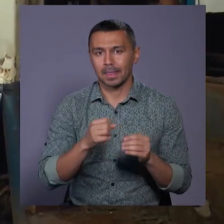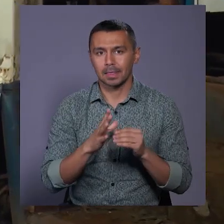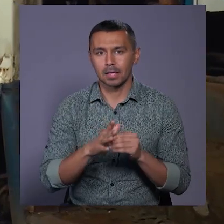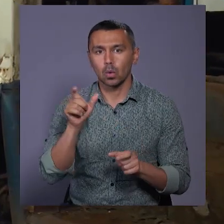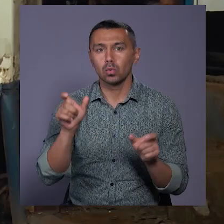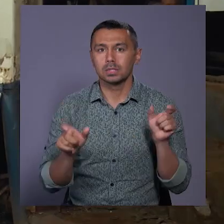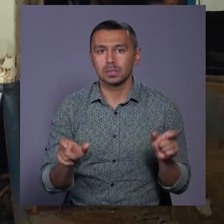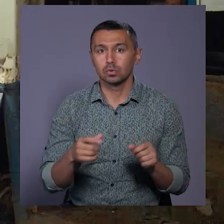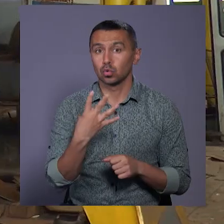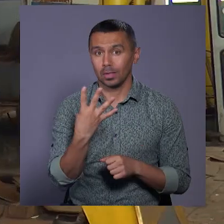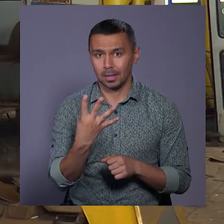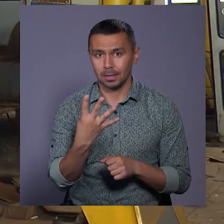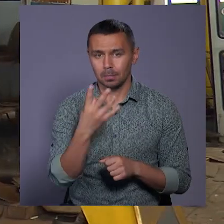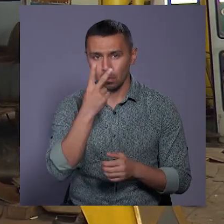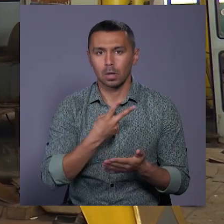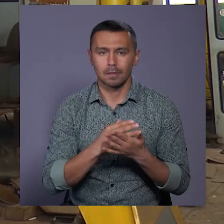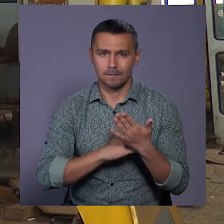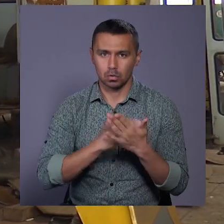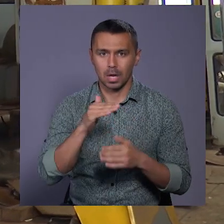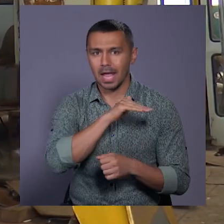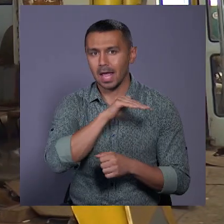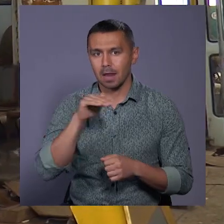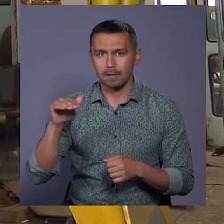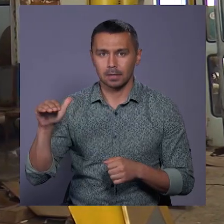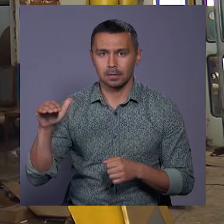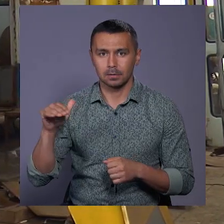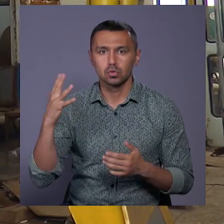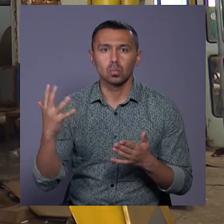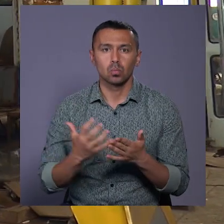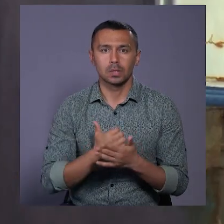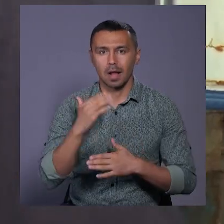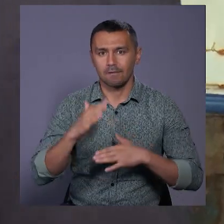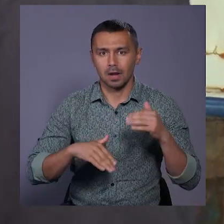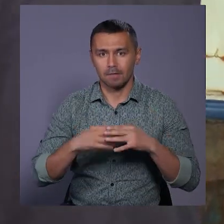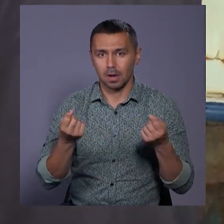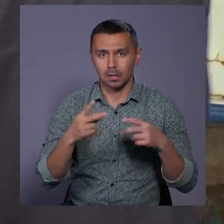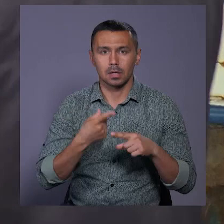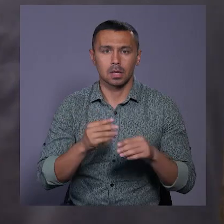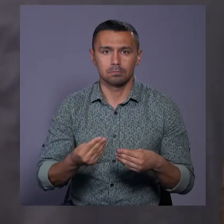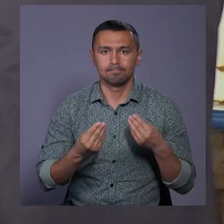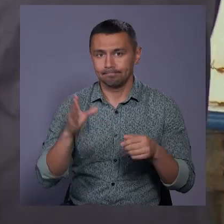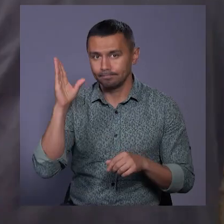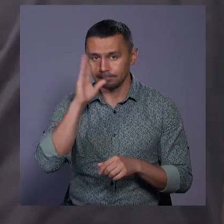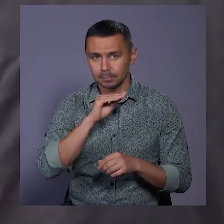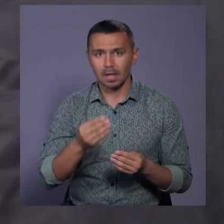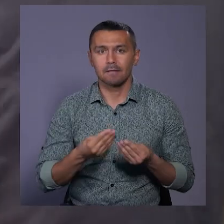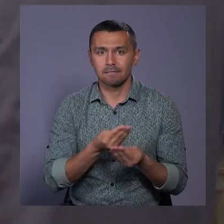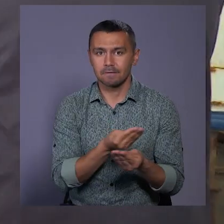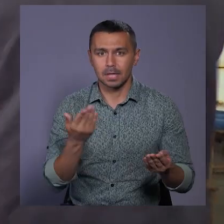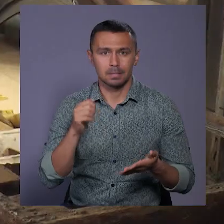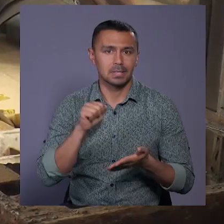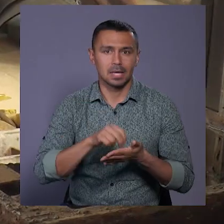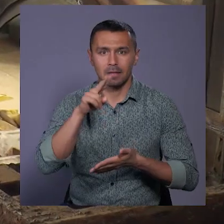осіб 4 показали високий рівень здобутих кваліфікацій. І це дало змогу видати їм